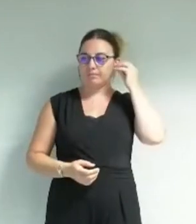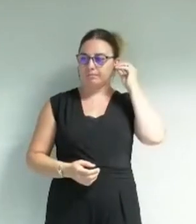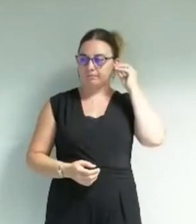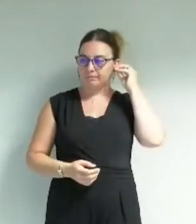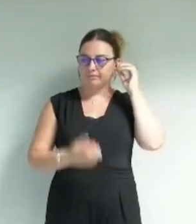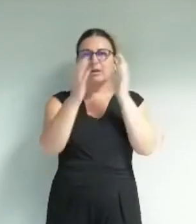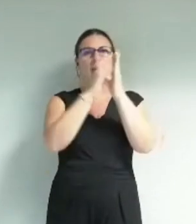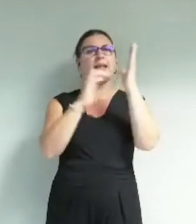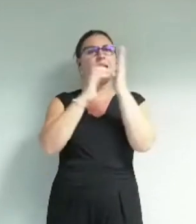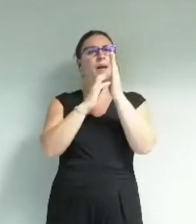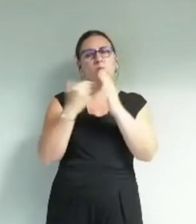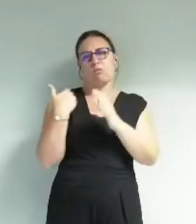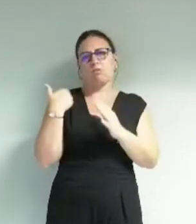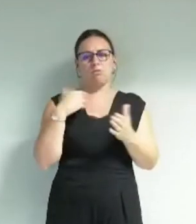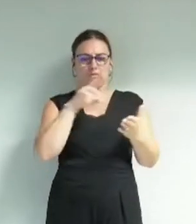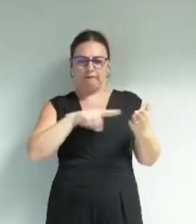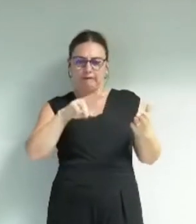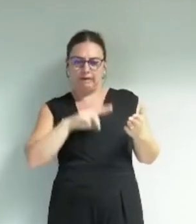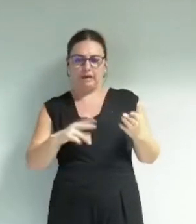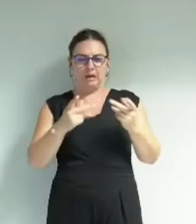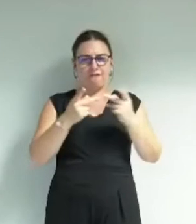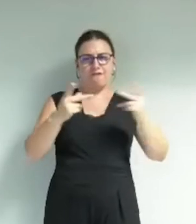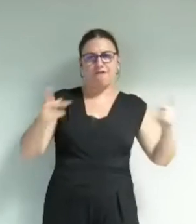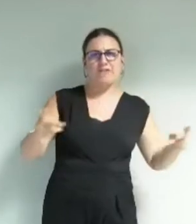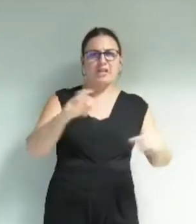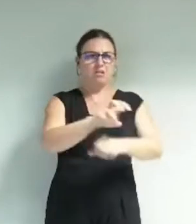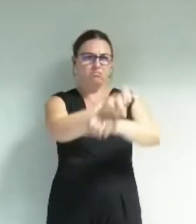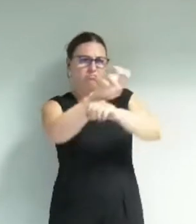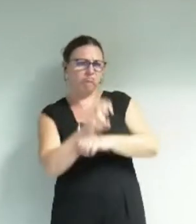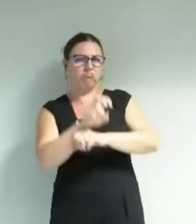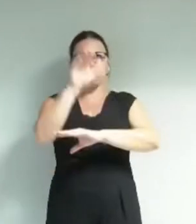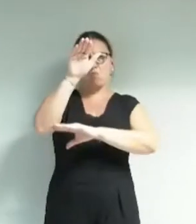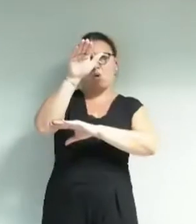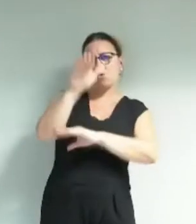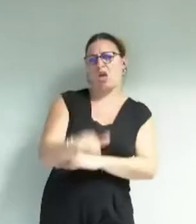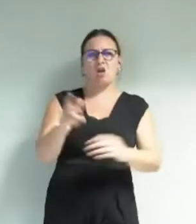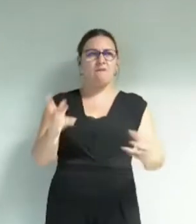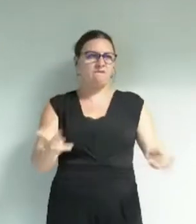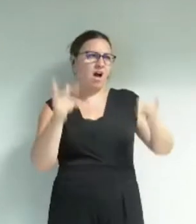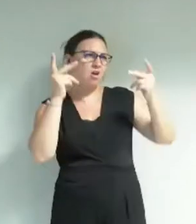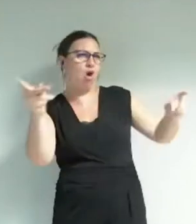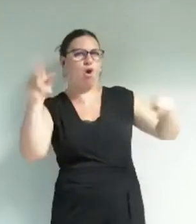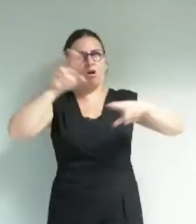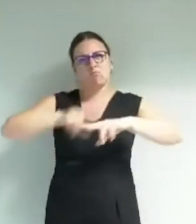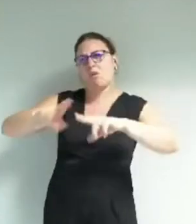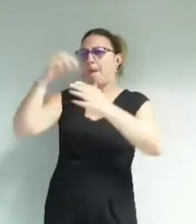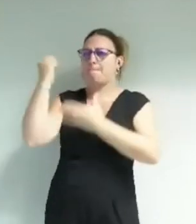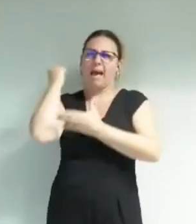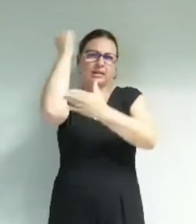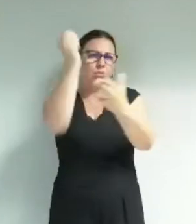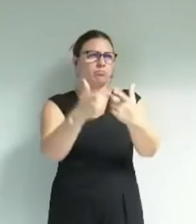cette délibération, je lis « La ville conserve, restaure et met en valeur les différents types de patrimoine.